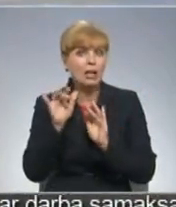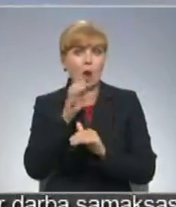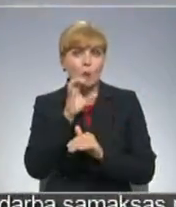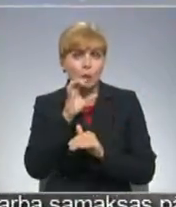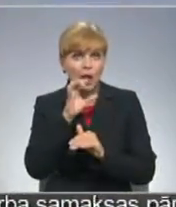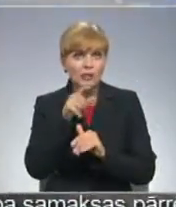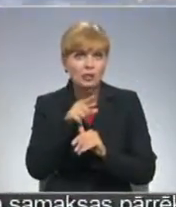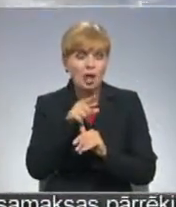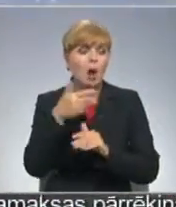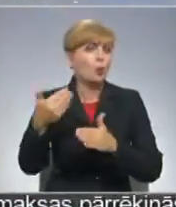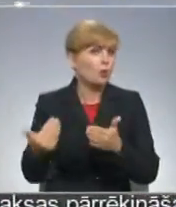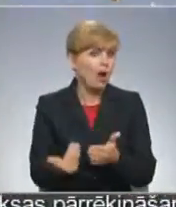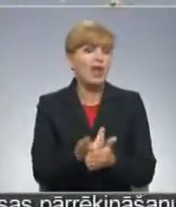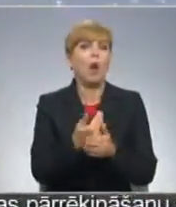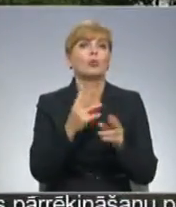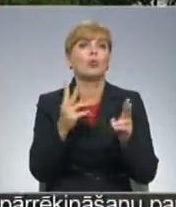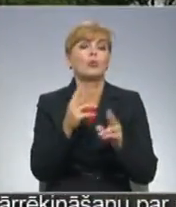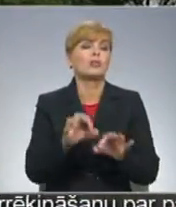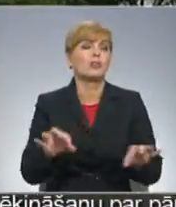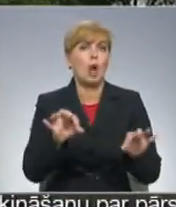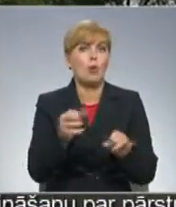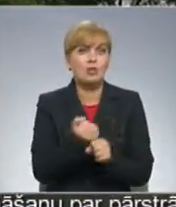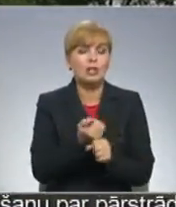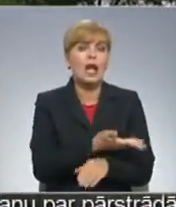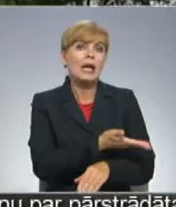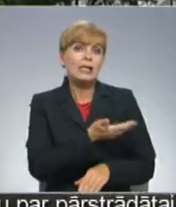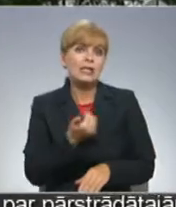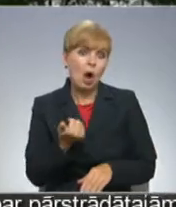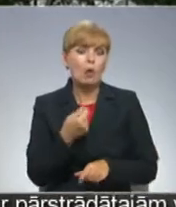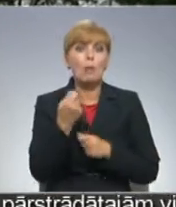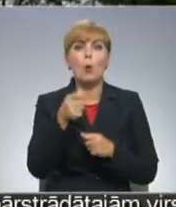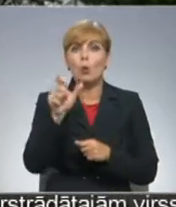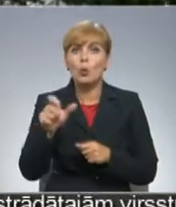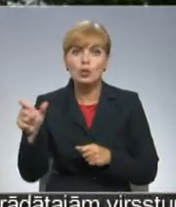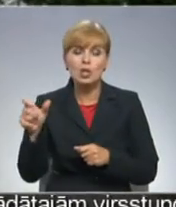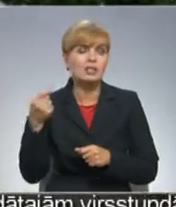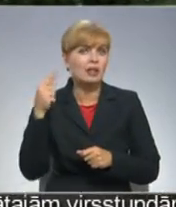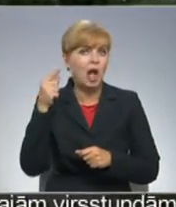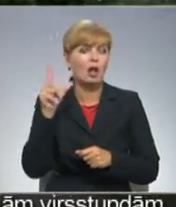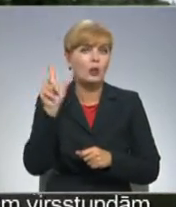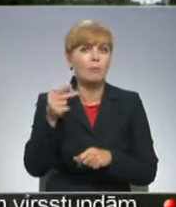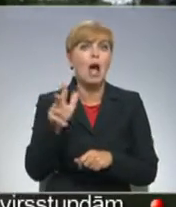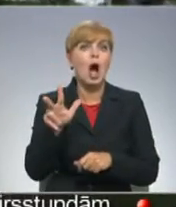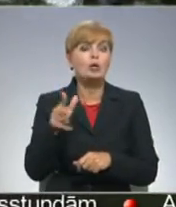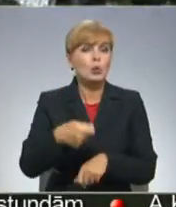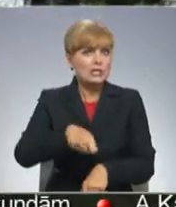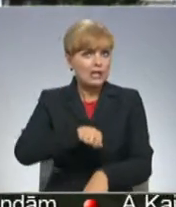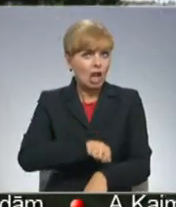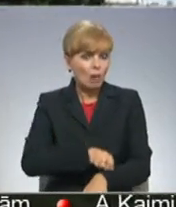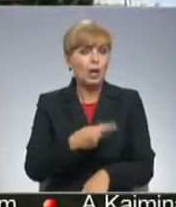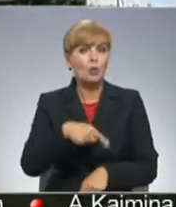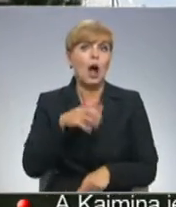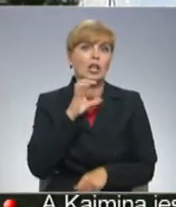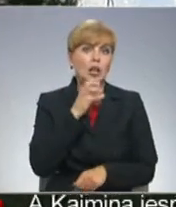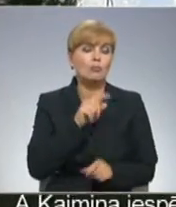objekts ir atkurējies no jauna, protams, vairs neko izdarīt nevar. Uz izsaukumu tiegažos uguns zēsējiem jāmēro aptuveni 8 km garši ceļš no Limbažiem.